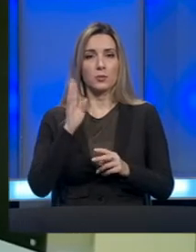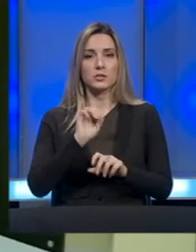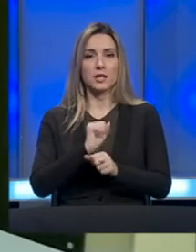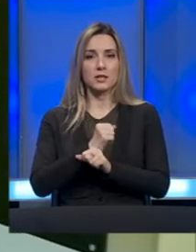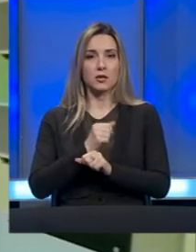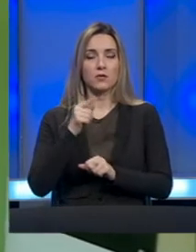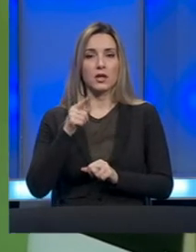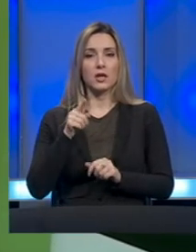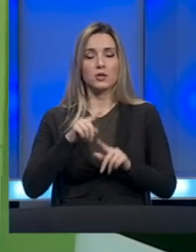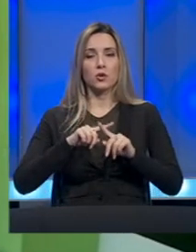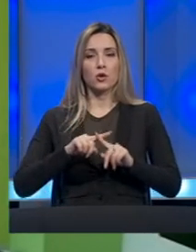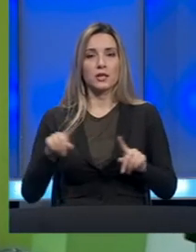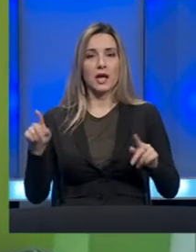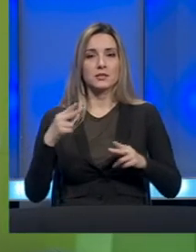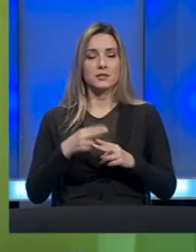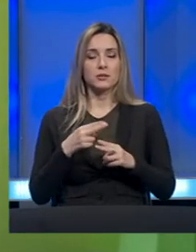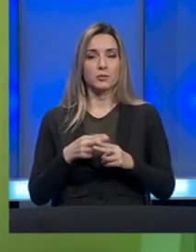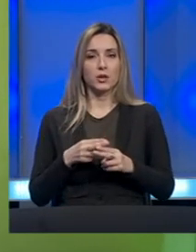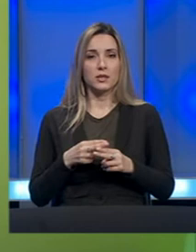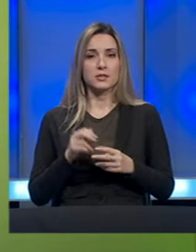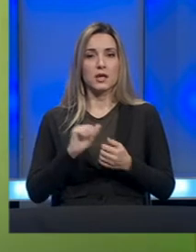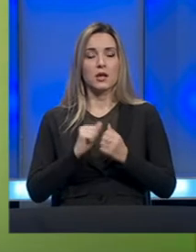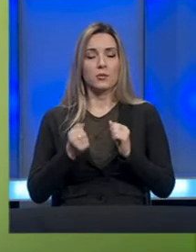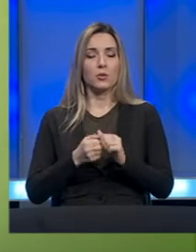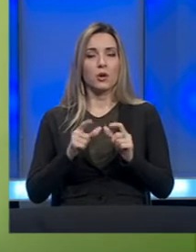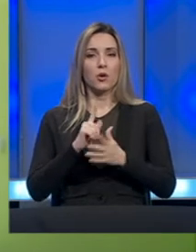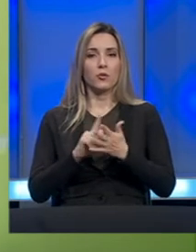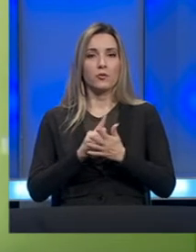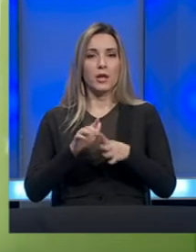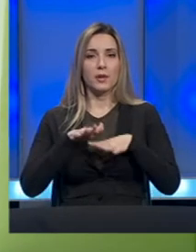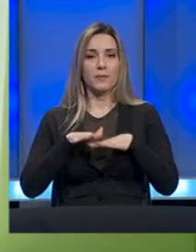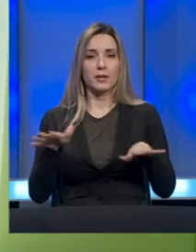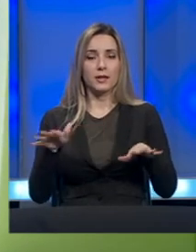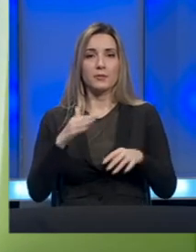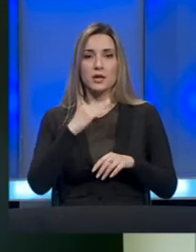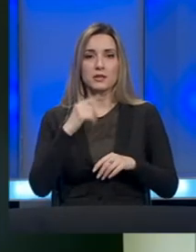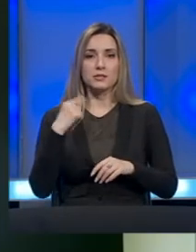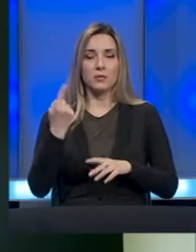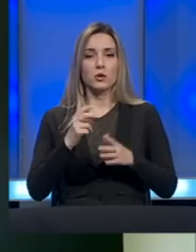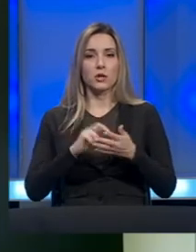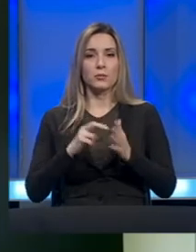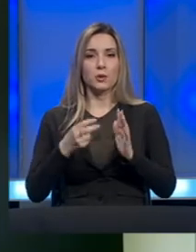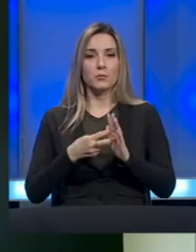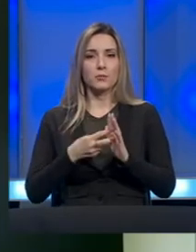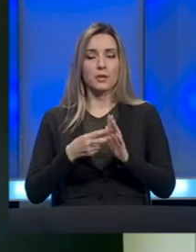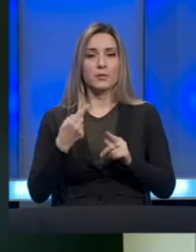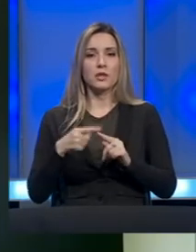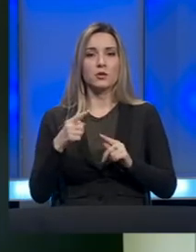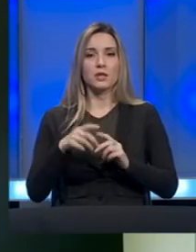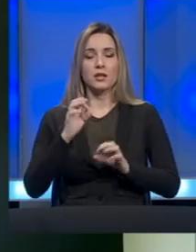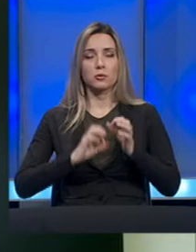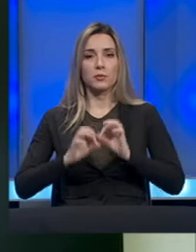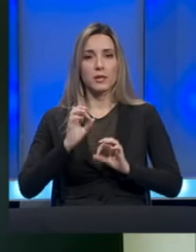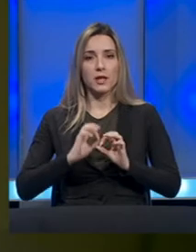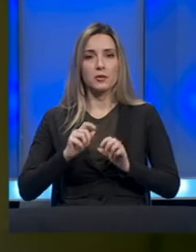i to od raznih bolesti i bore u vrijeme pandemije koronavirusa sa mnogim problemima od nedostatka lijekova pa od